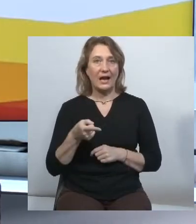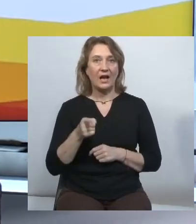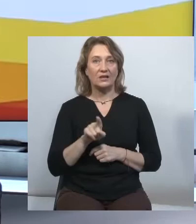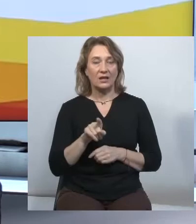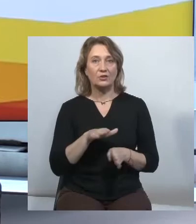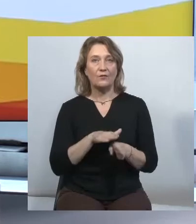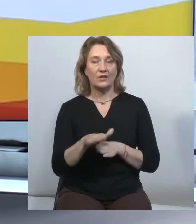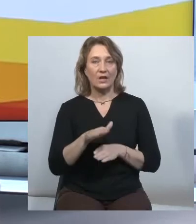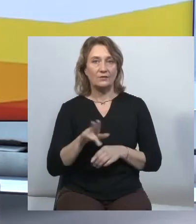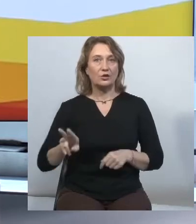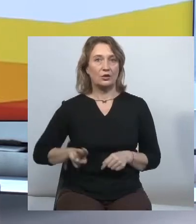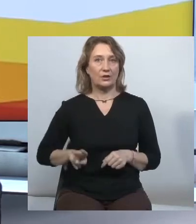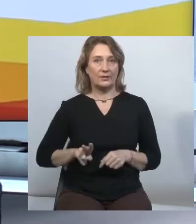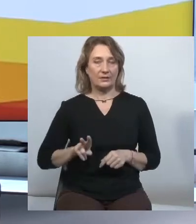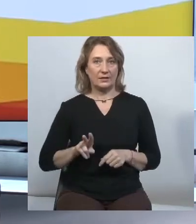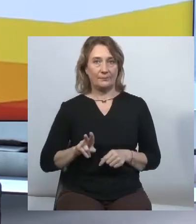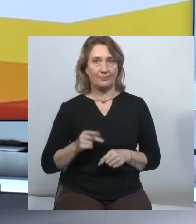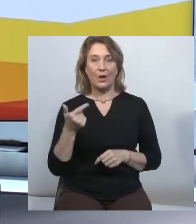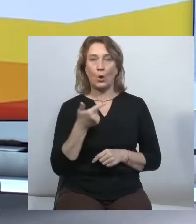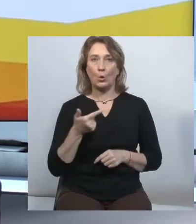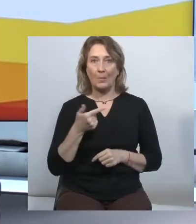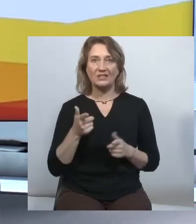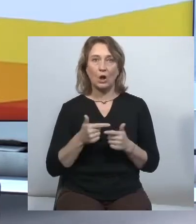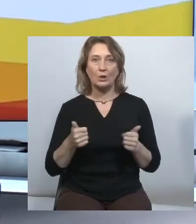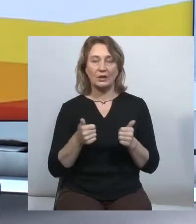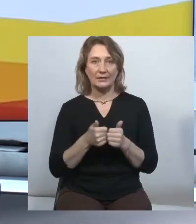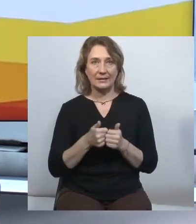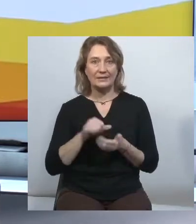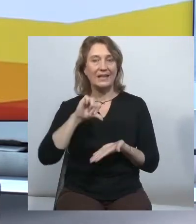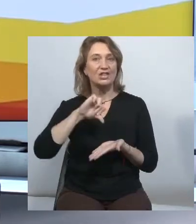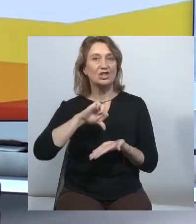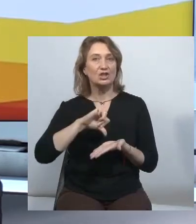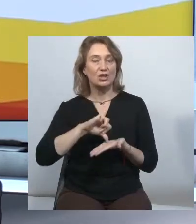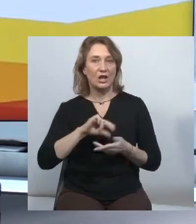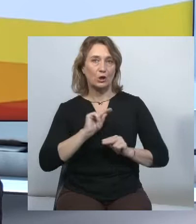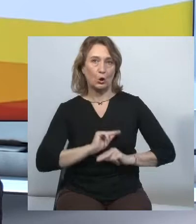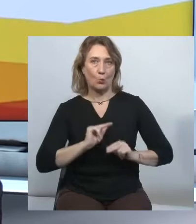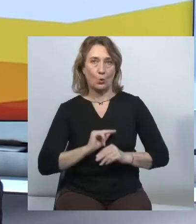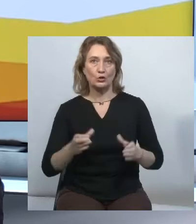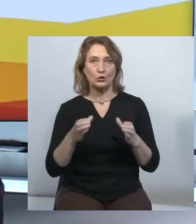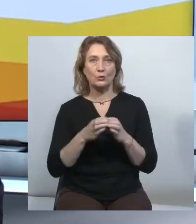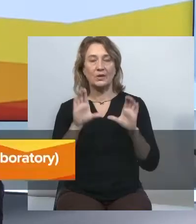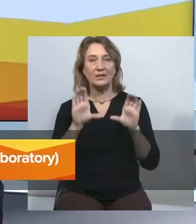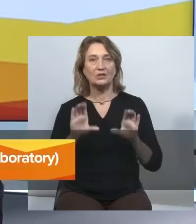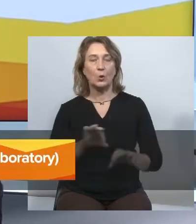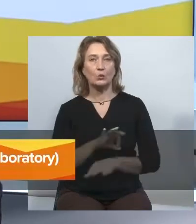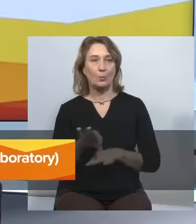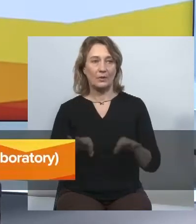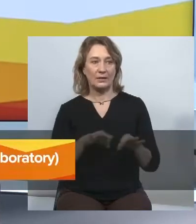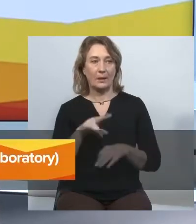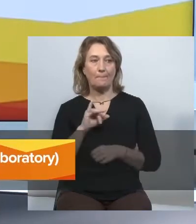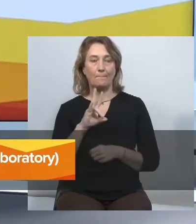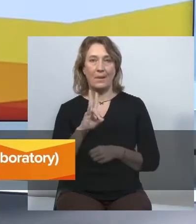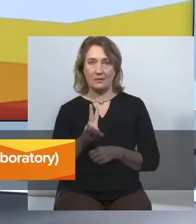виконавчий директор громадської організації «Платформа прав людини» та член робочої групи з напрацювання та законопроекту «Промедіа» пан